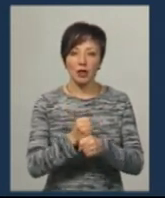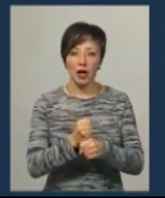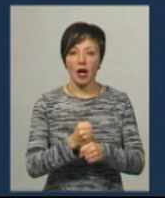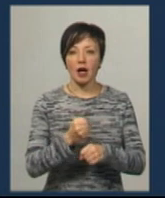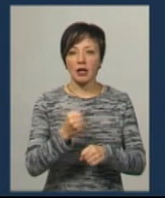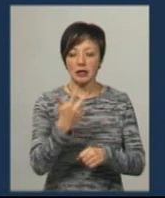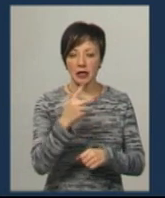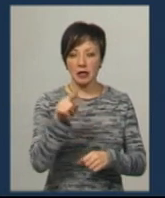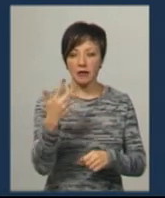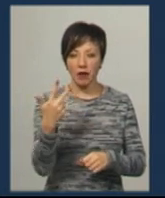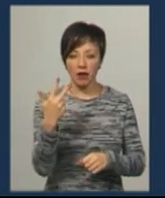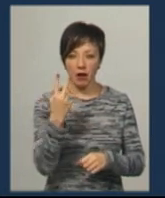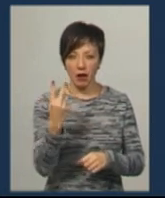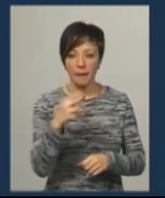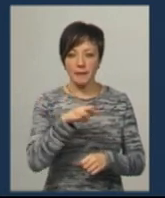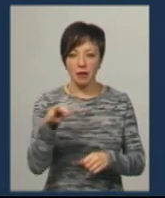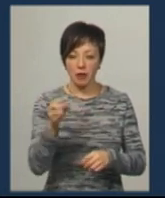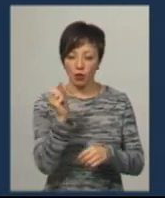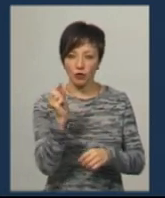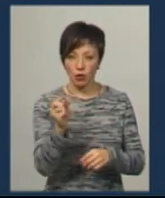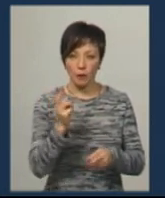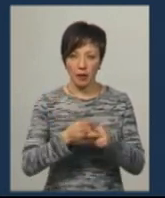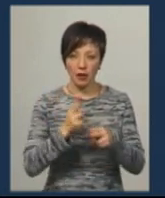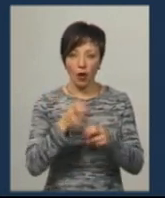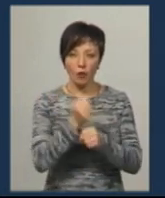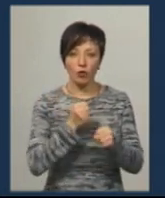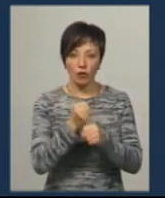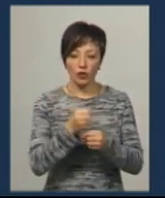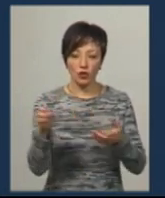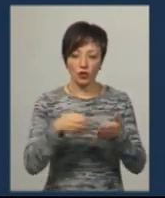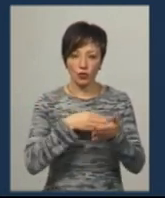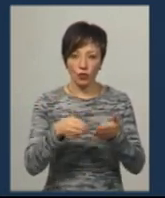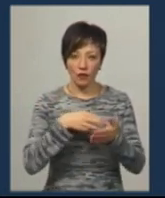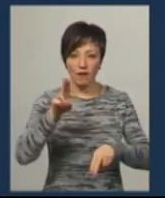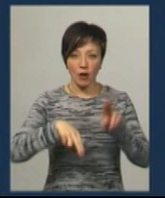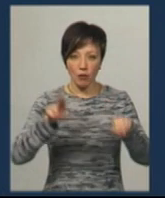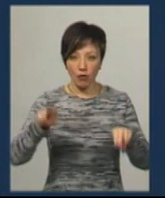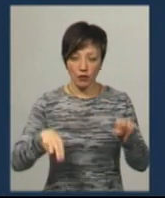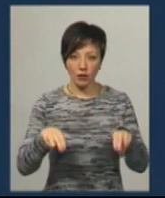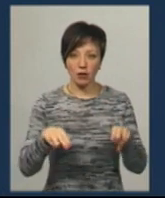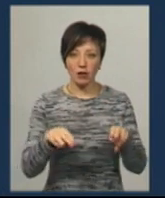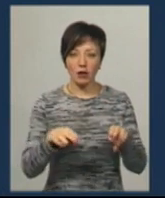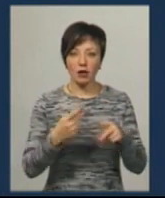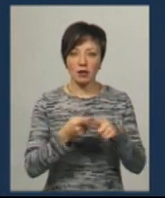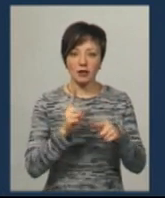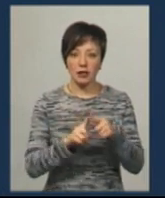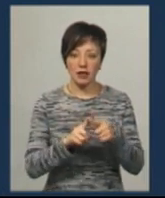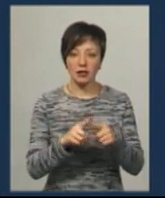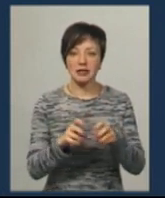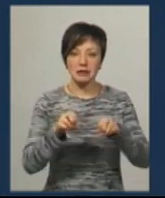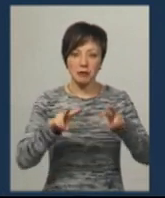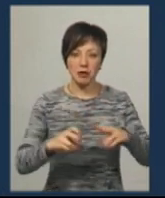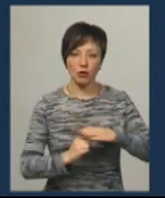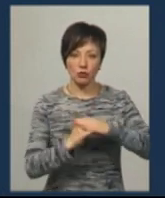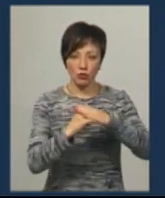мм товщиною в залежності від потреб. Воно оброблено, грунтовано і фарбовано. Грунт у нас йде на ебоксидній основі.